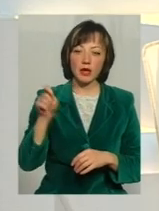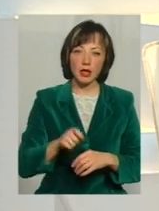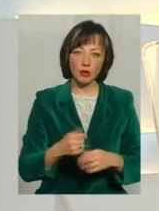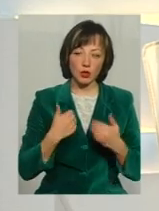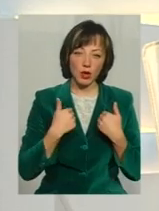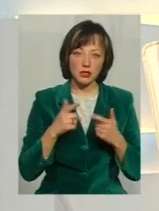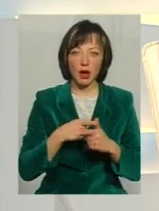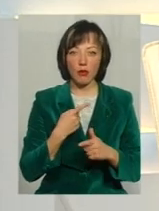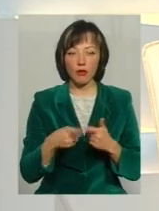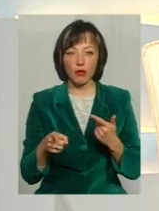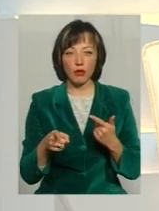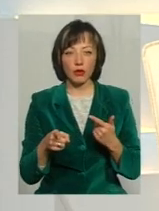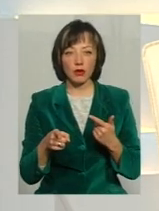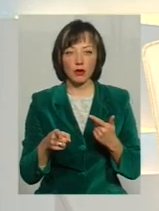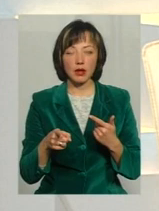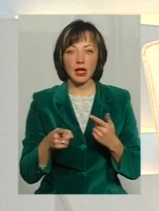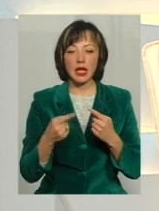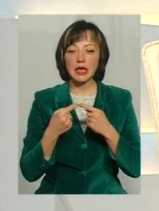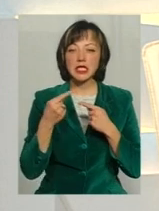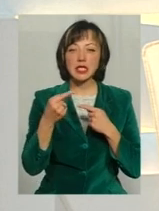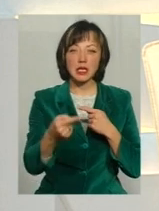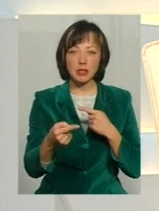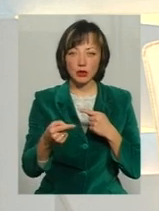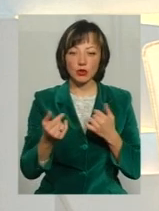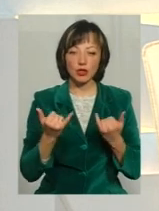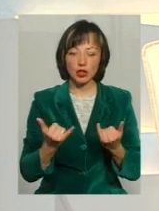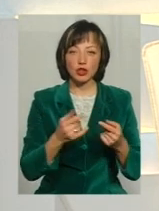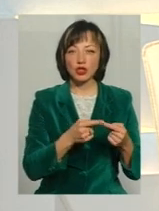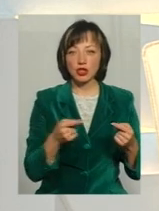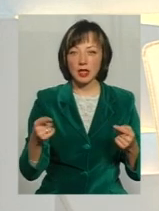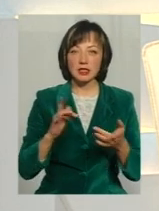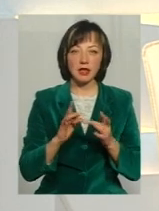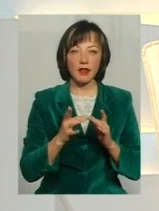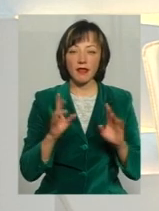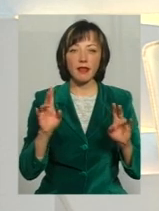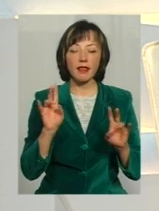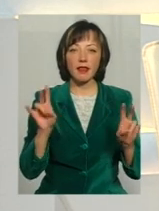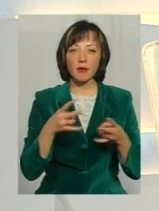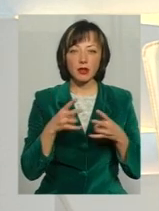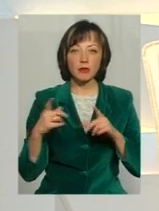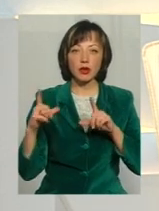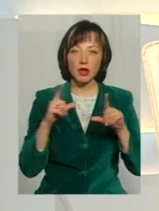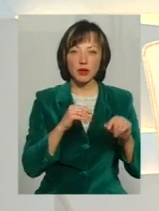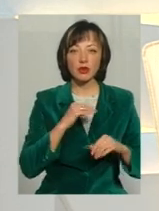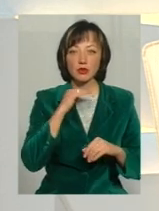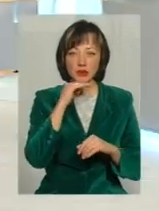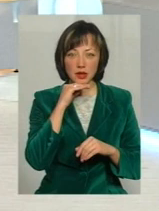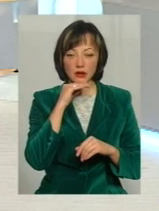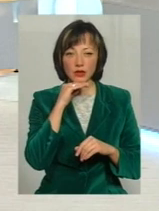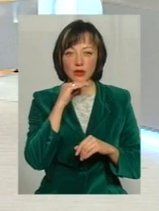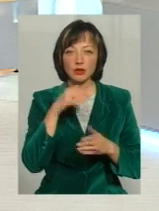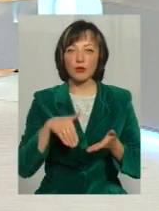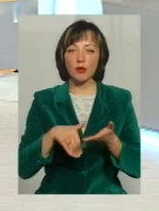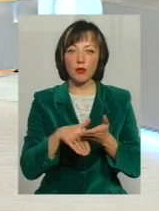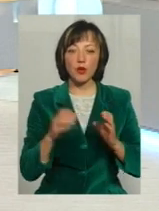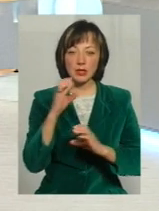до нас Або ж дистанційно, нинішній час інтернету не завжди потрібно їхати, інколи достатньо за